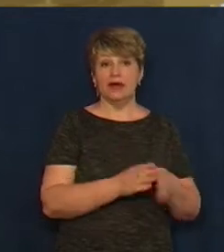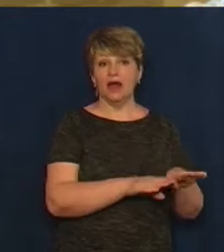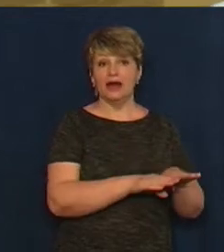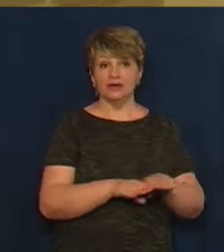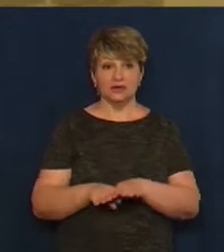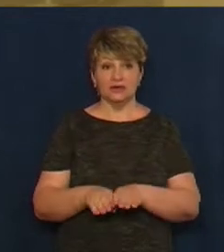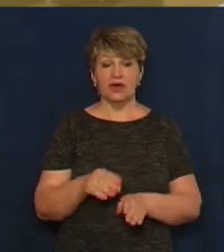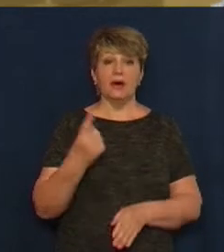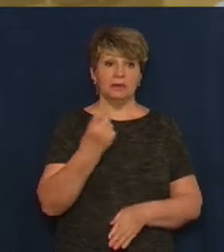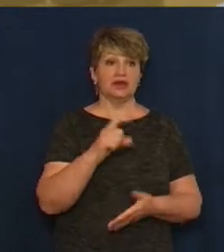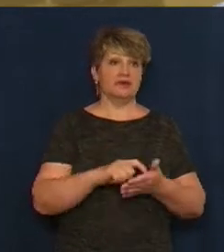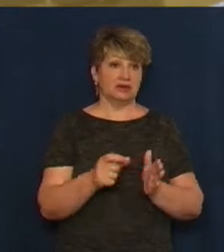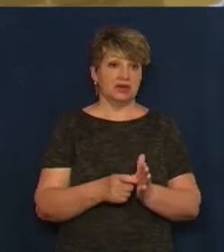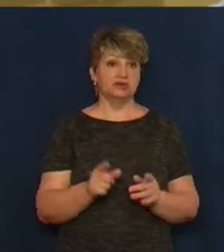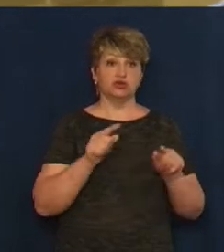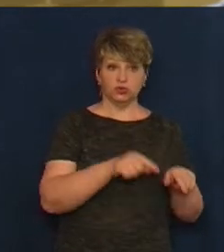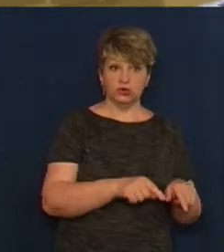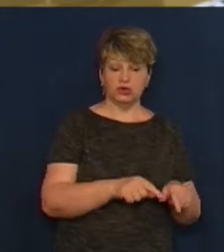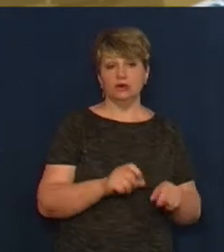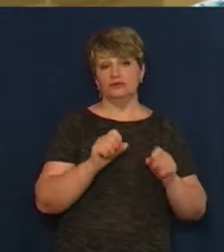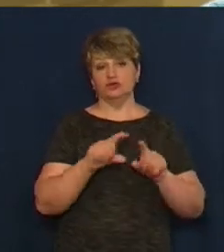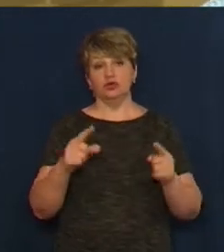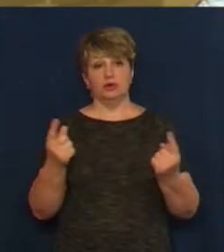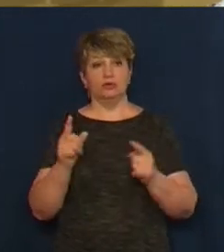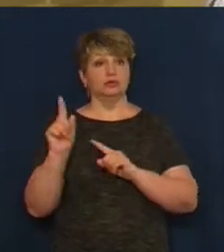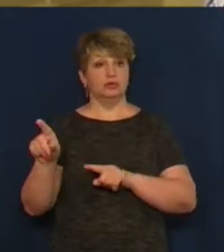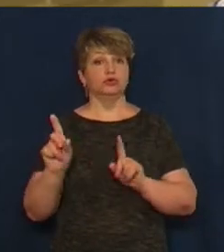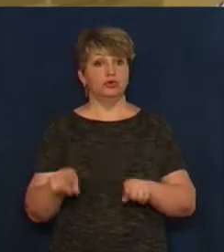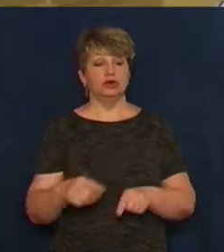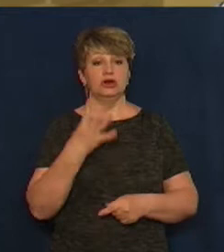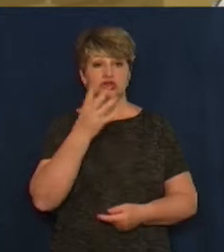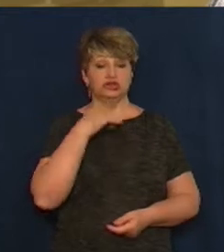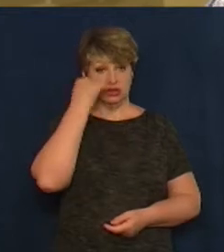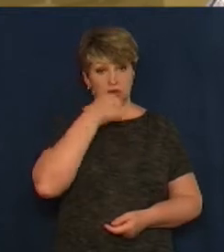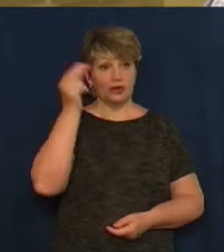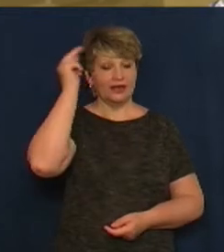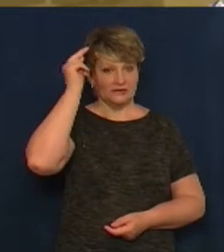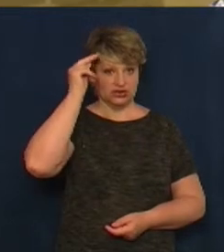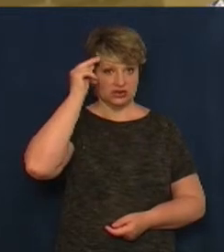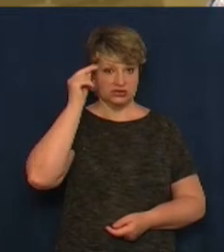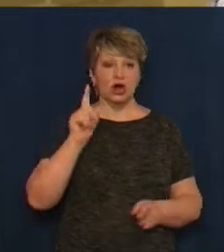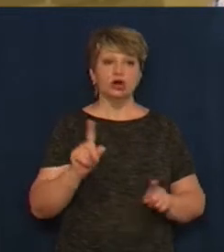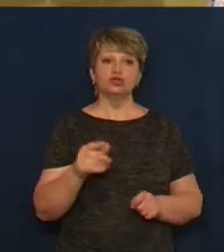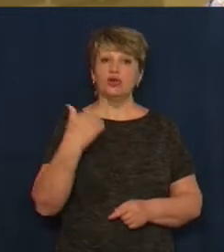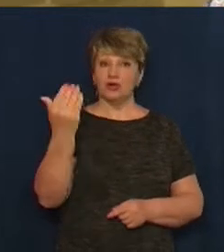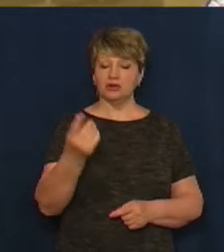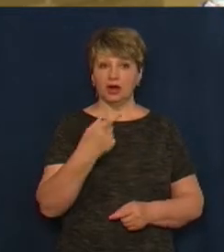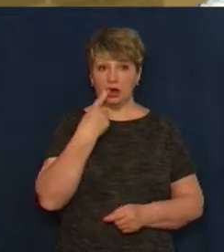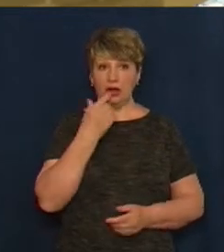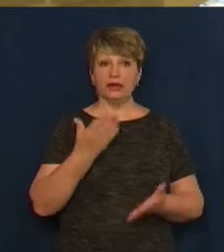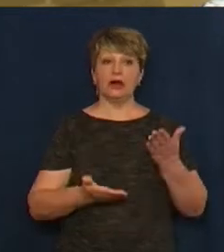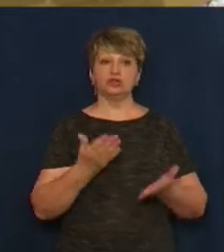в перший клас сюди, дитина прийшла в перший клас туди. І ось вона чотири роки навчається. Що вони кажуть? Якщо дитина прийшла